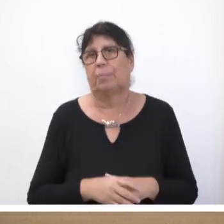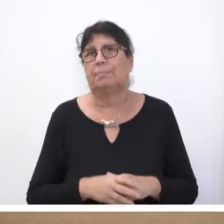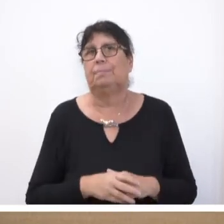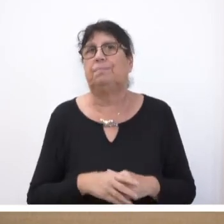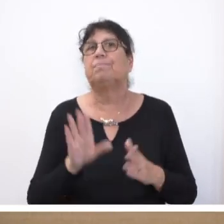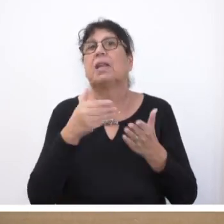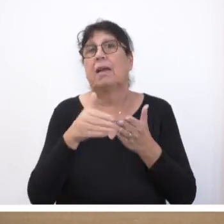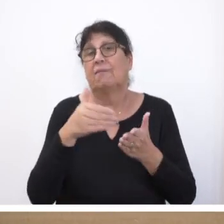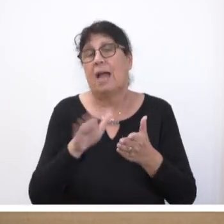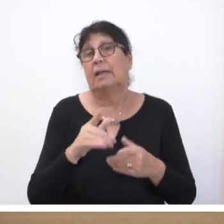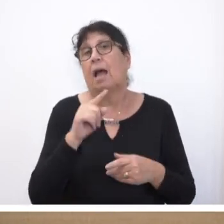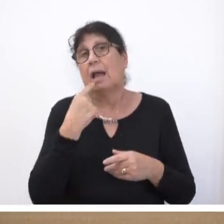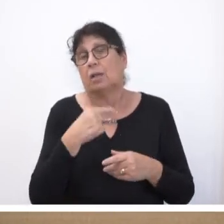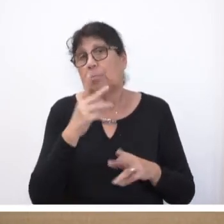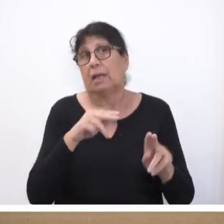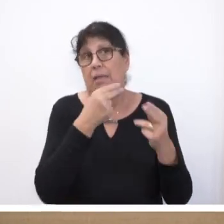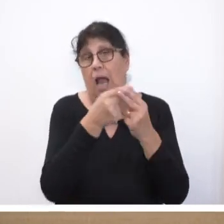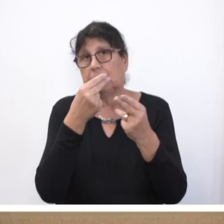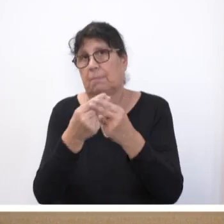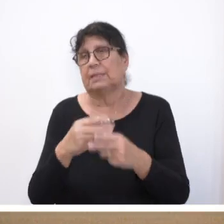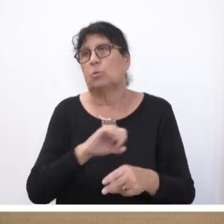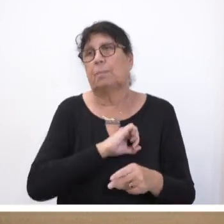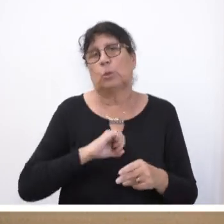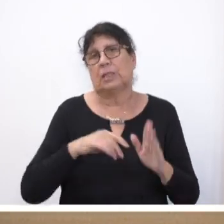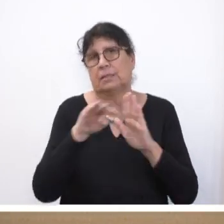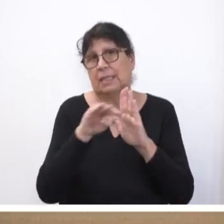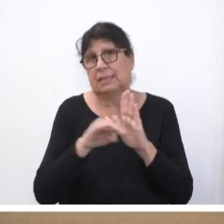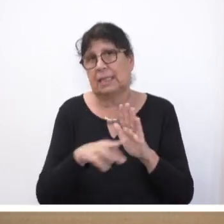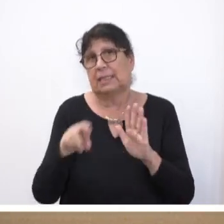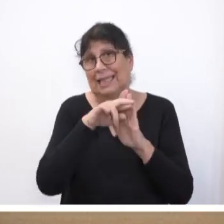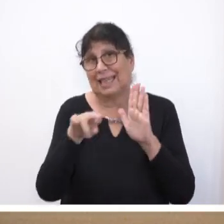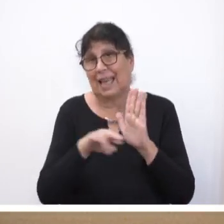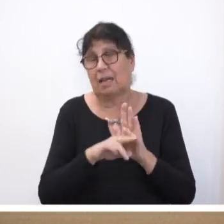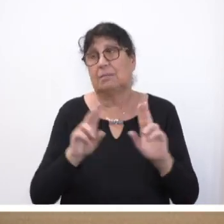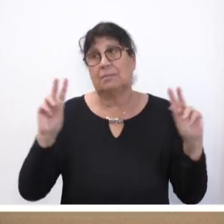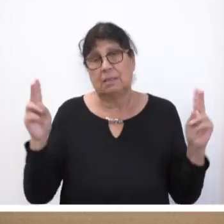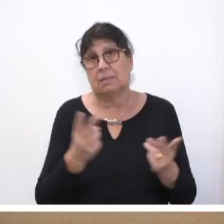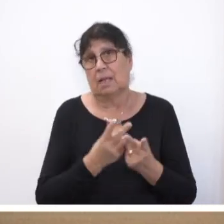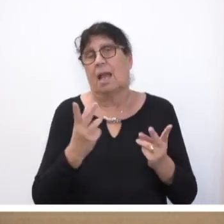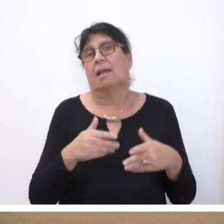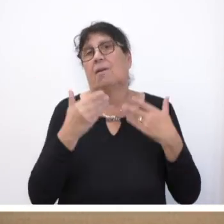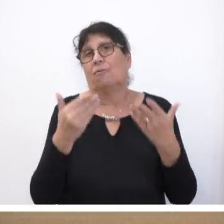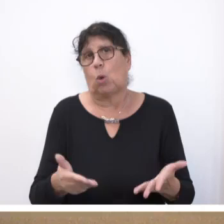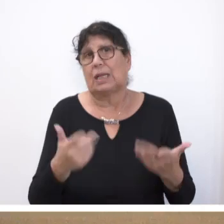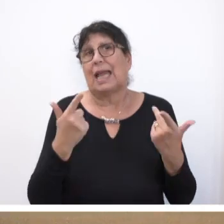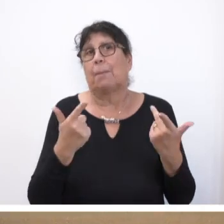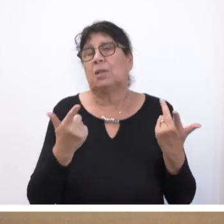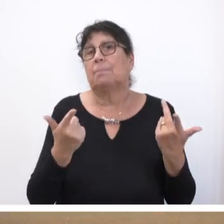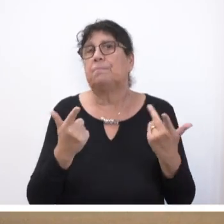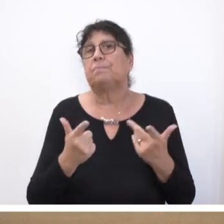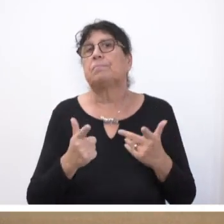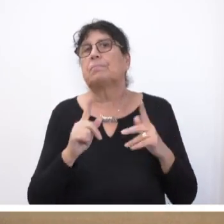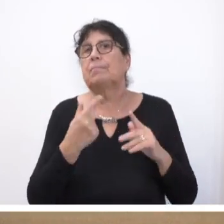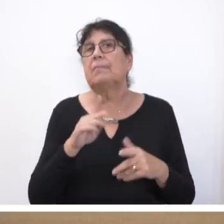Weiterhin werden entsprechende Anpassungen an die bundesgesetzlichen Regelungen und nun einheitlich vorgegebenen Terminologien des